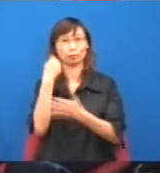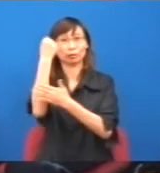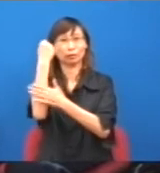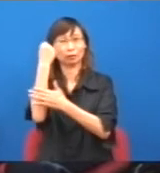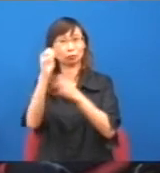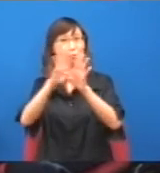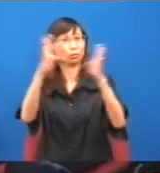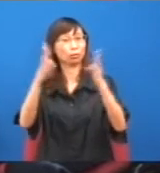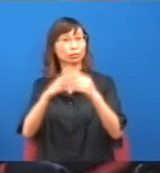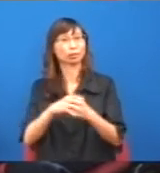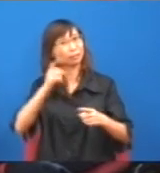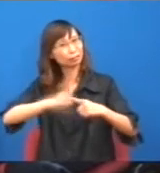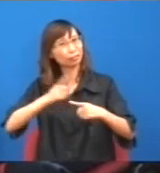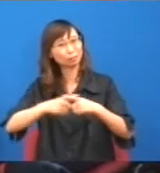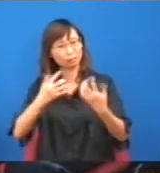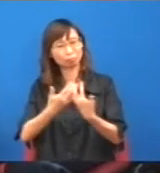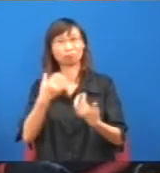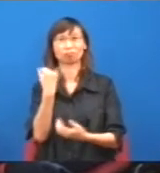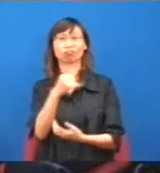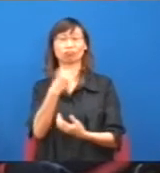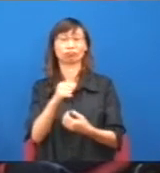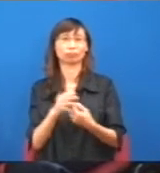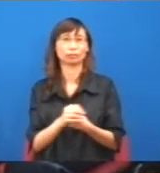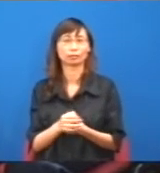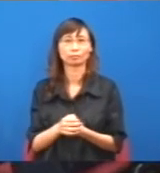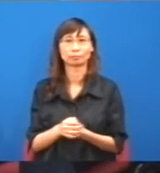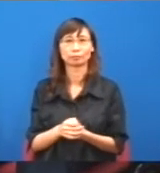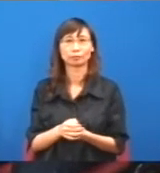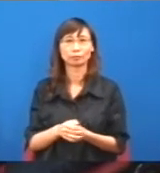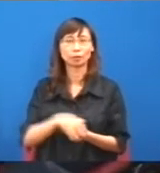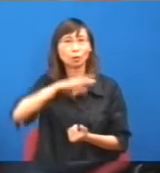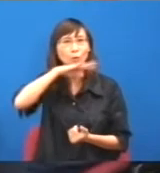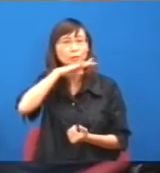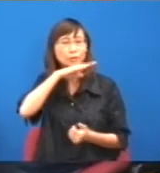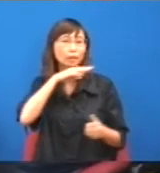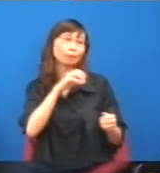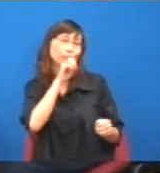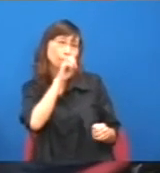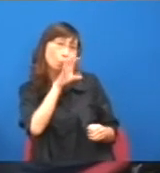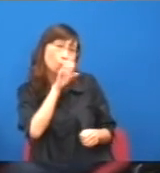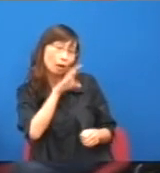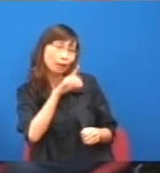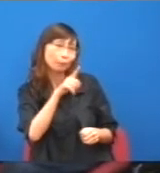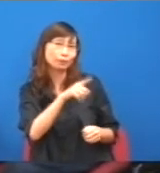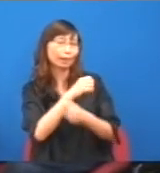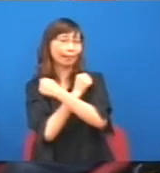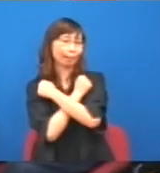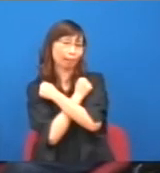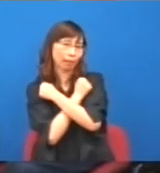這樣就是很難計,以後立法會,譬如你去提醒,些懶議員開會,